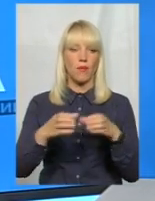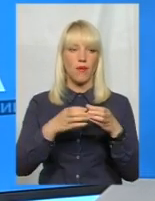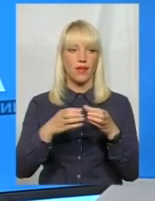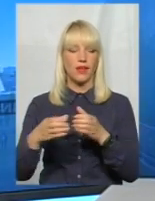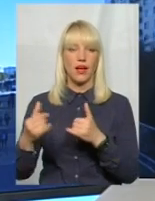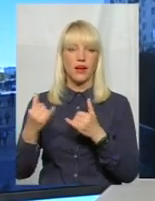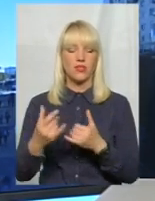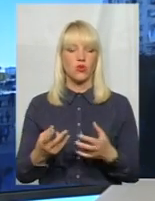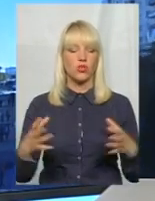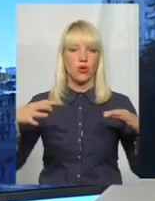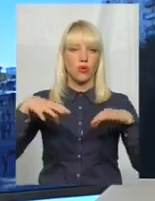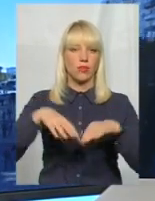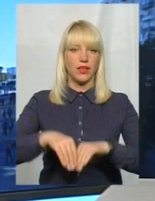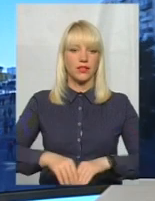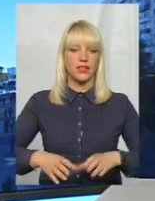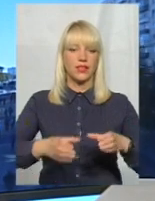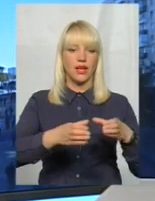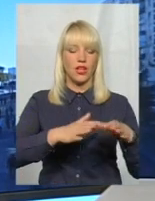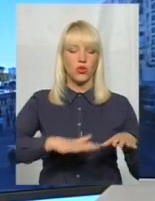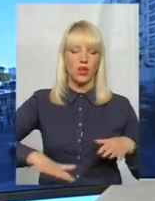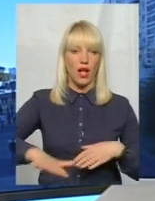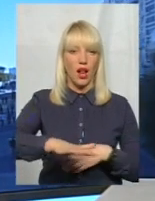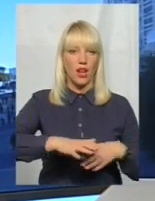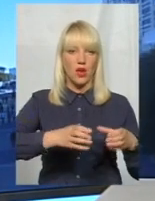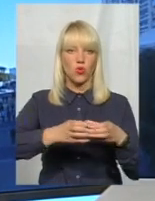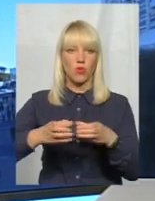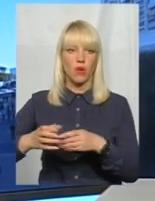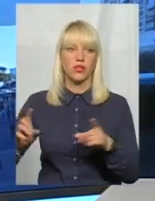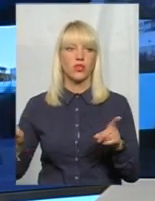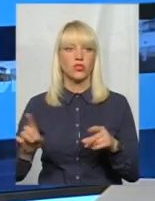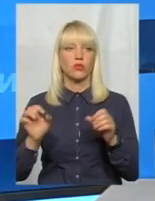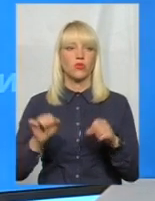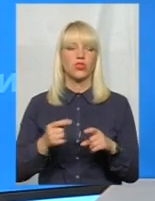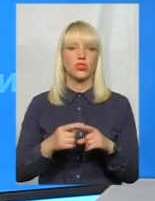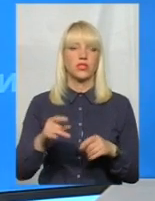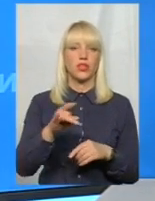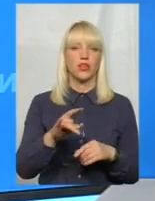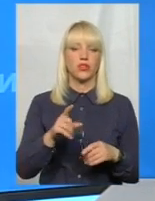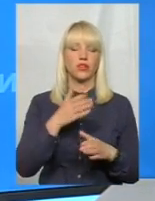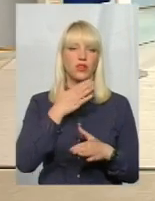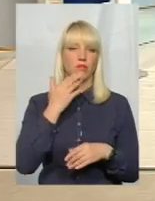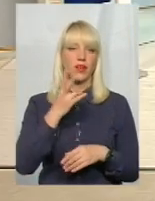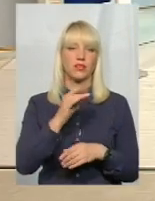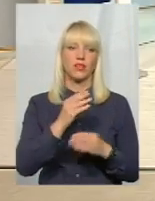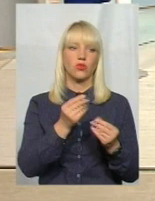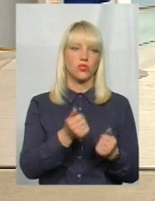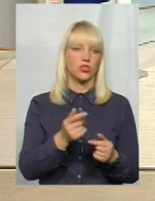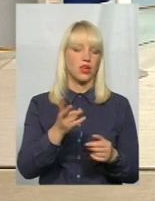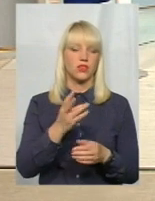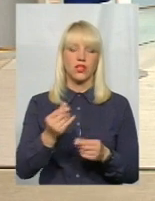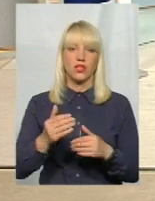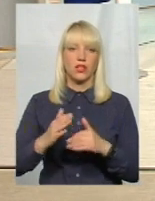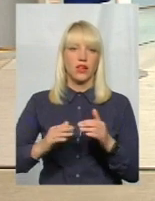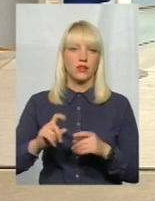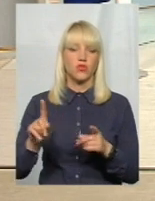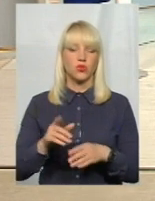більше об'єднатий цей громаді, то що може цей район, який не має ні грошей, ні кадрів, нічого, допомогти